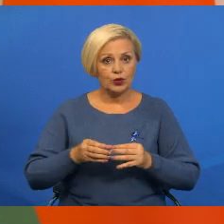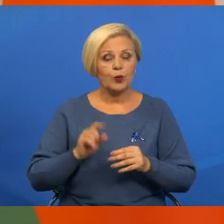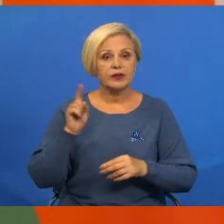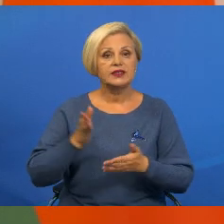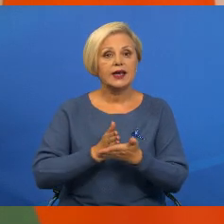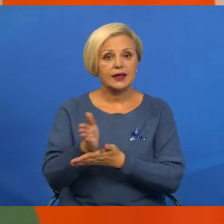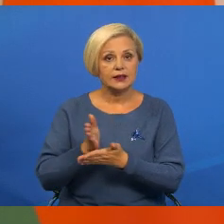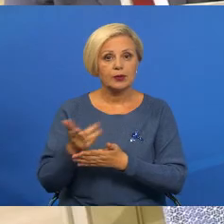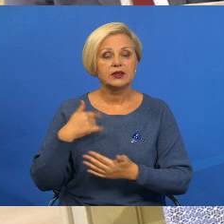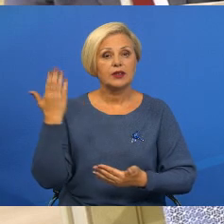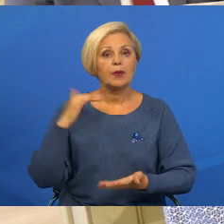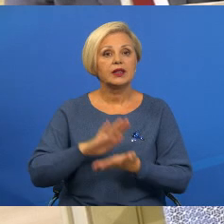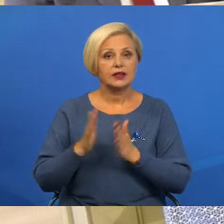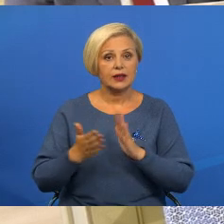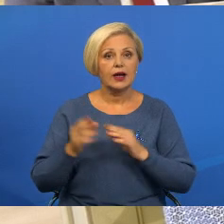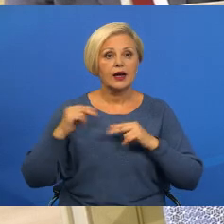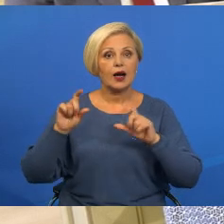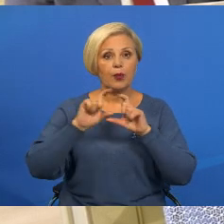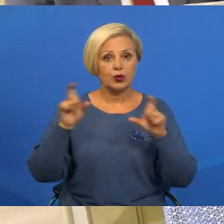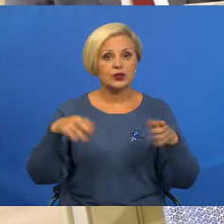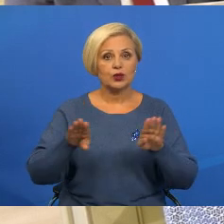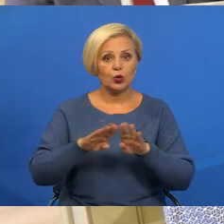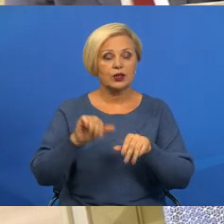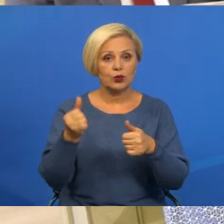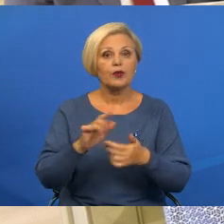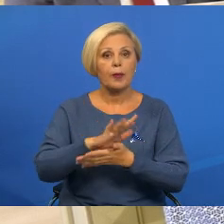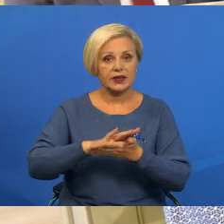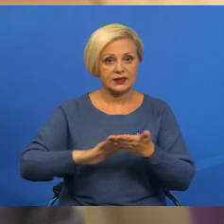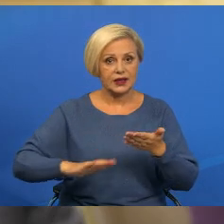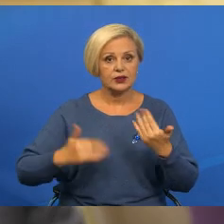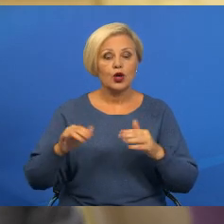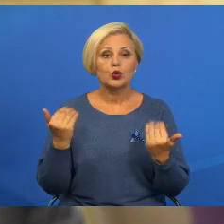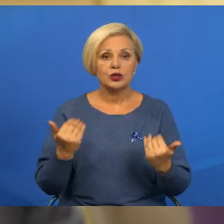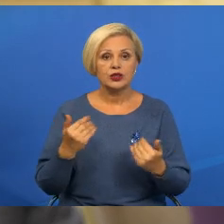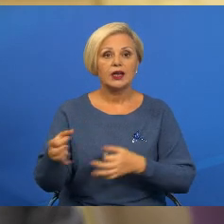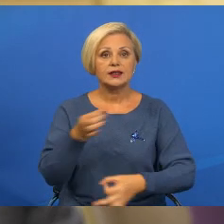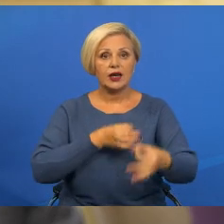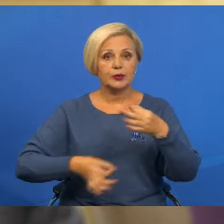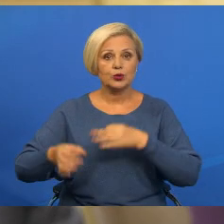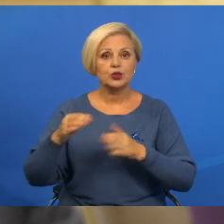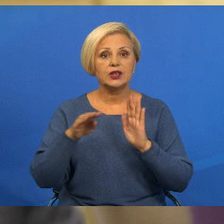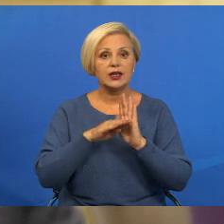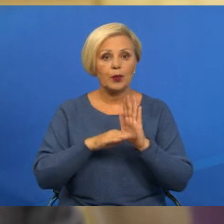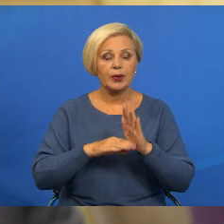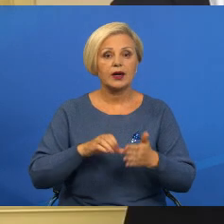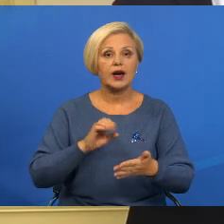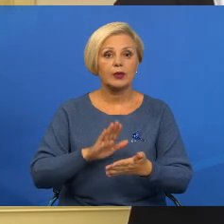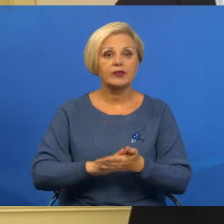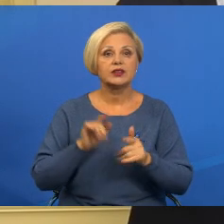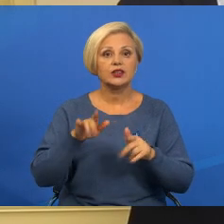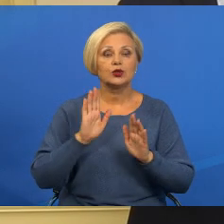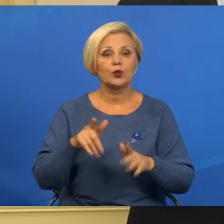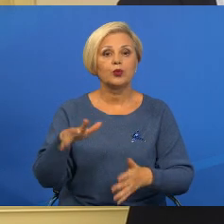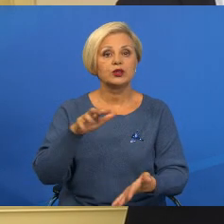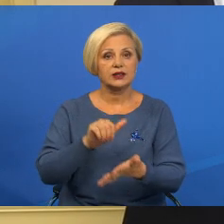направлениях, где мы договаривались. Работа школы в таком формате протягнется. Уже зараз идет обмеркование программы и вызначение тех, кто будет